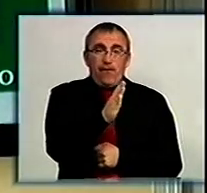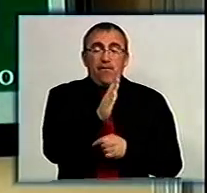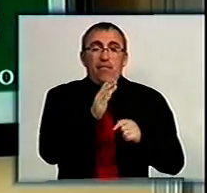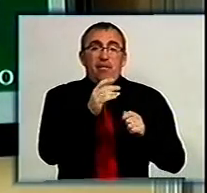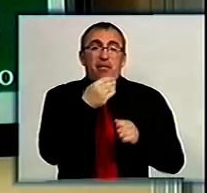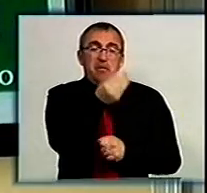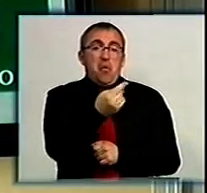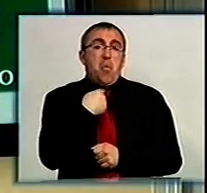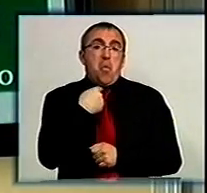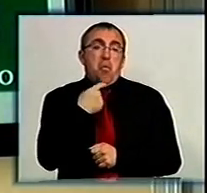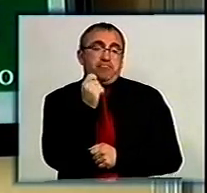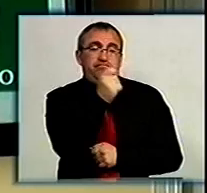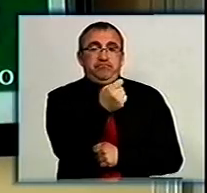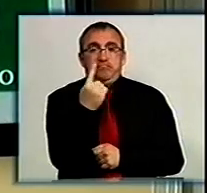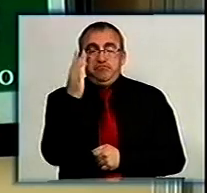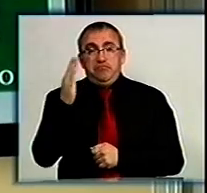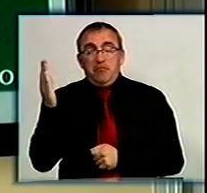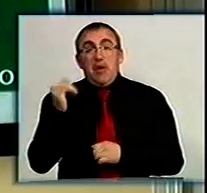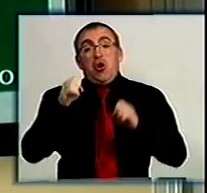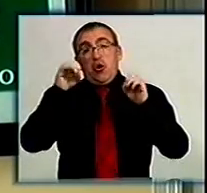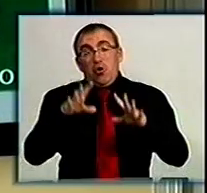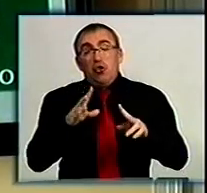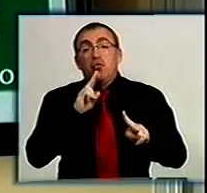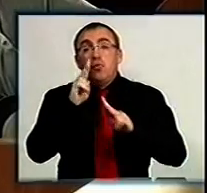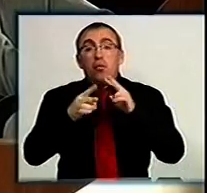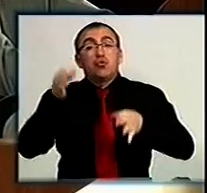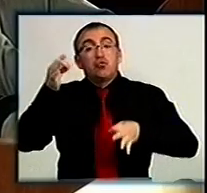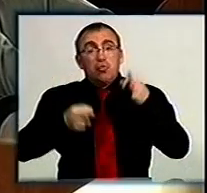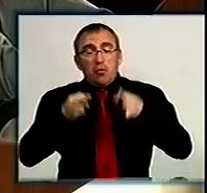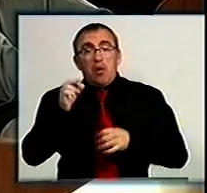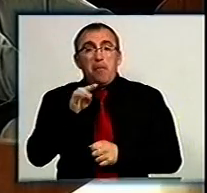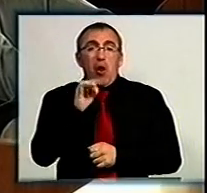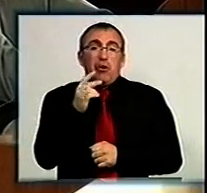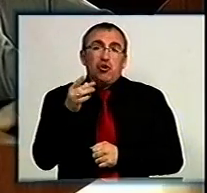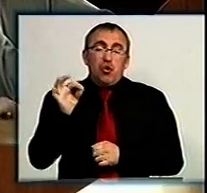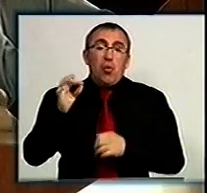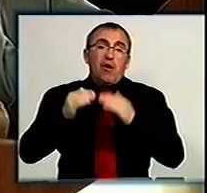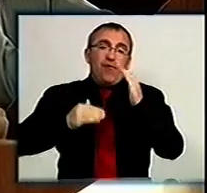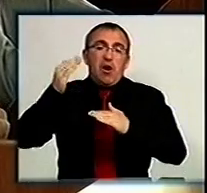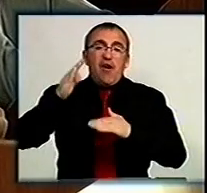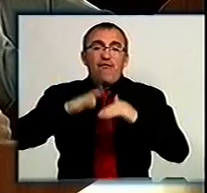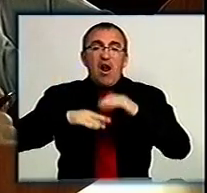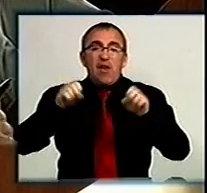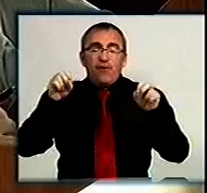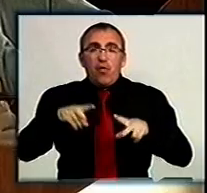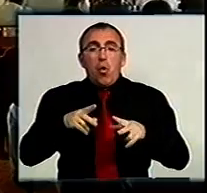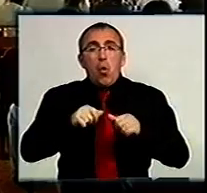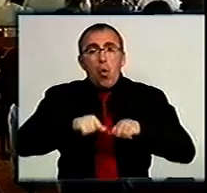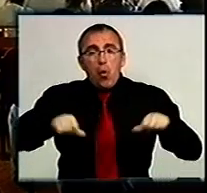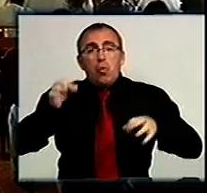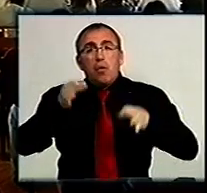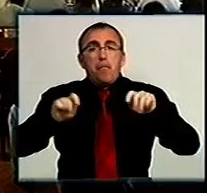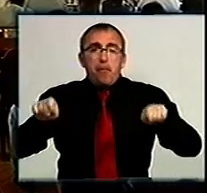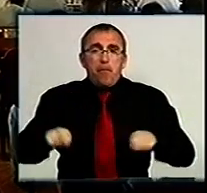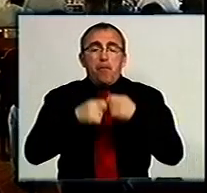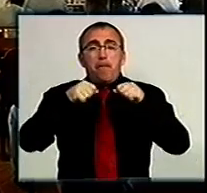одному народному обранцю. А після вирішили поскаржитися на суддю Плохотніченка до Вищої кваліфікаційної комісії суддів за